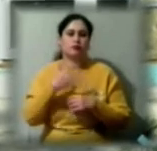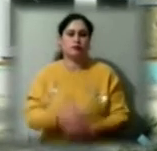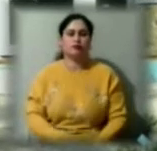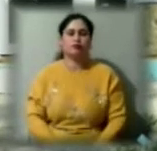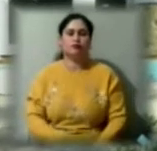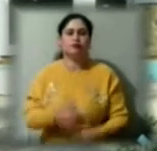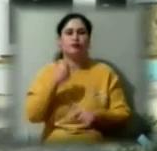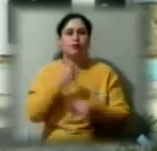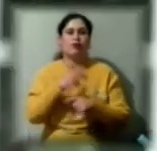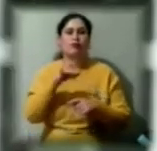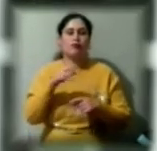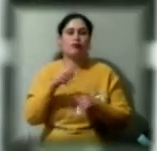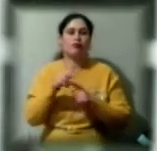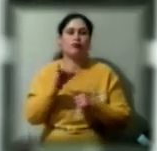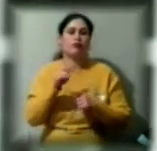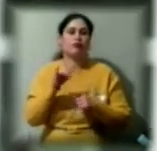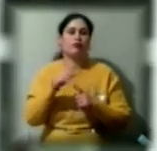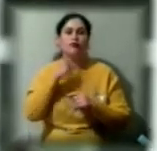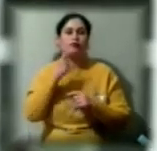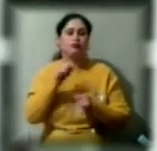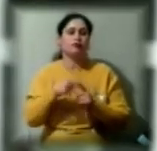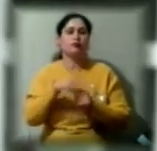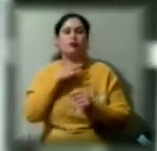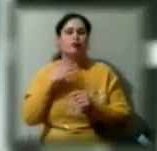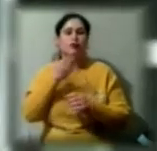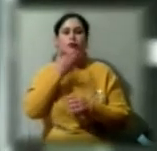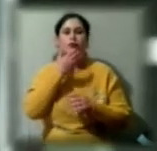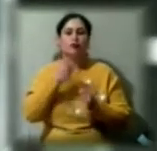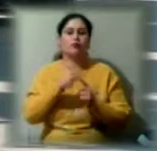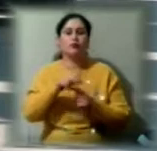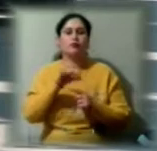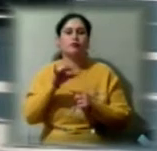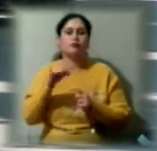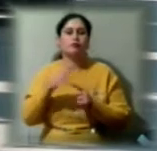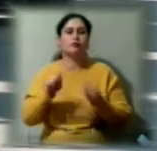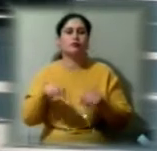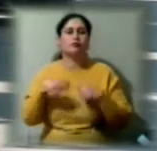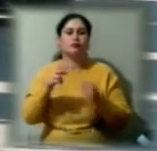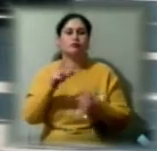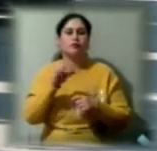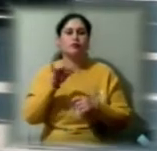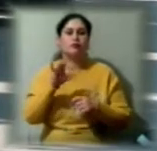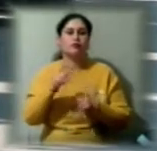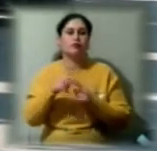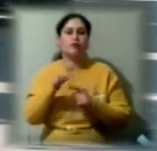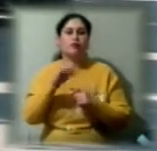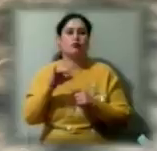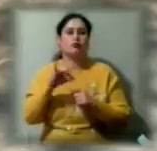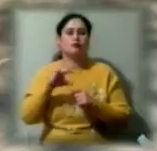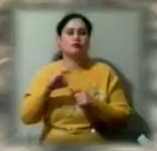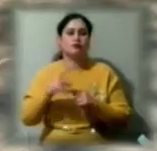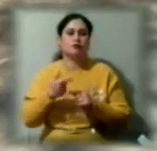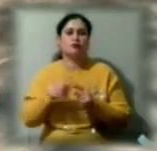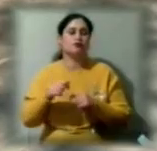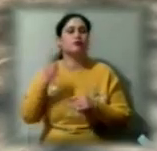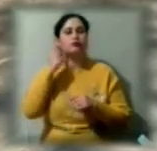громади Євгенія Грєбова говорить, що багато масок з цього підприємства передали до Скадовська та Голої пристані. Сподівається, що